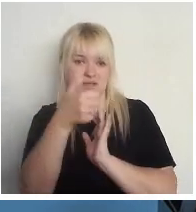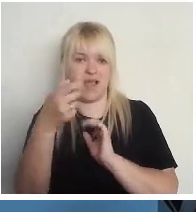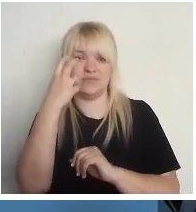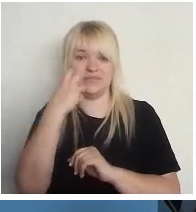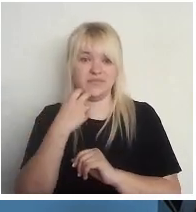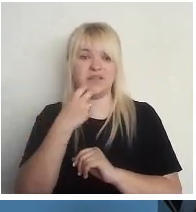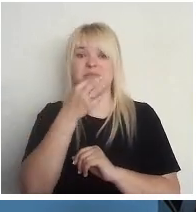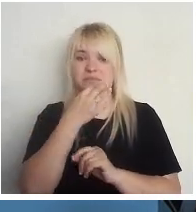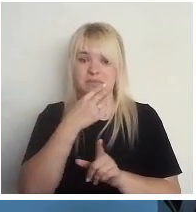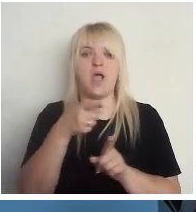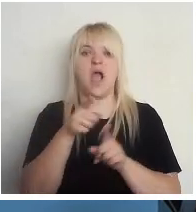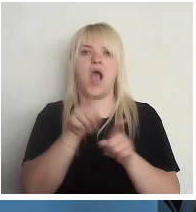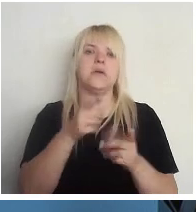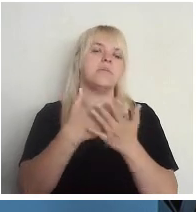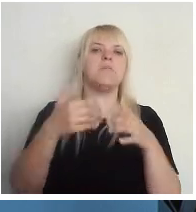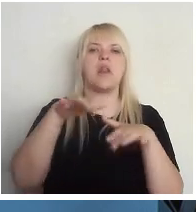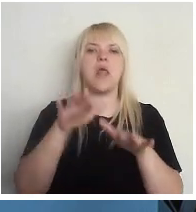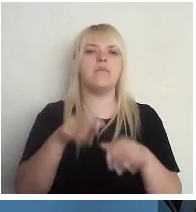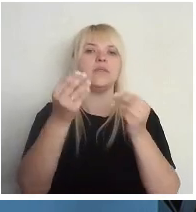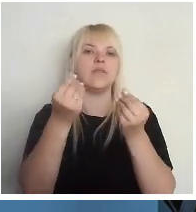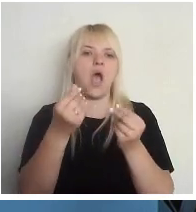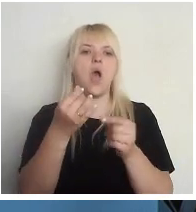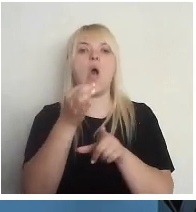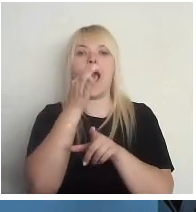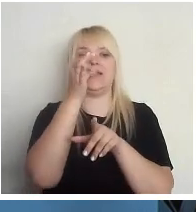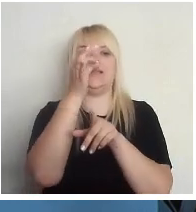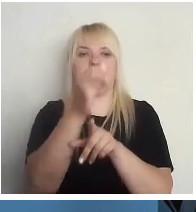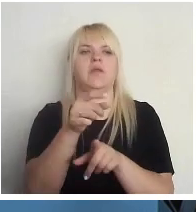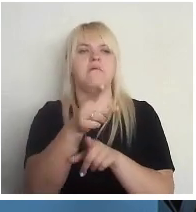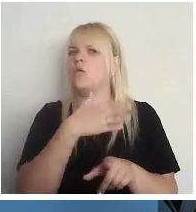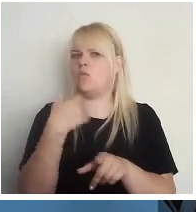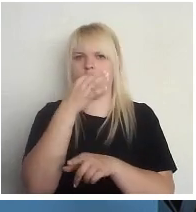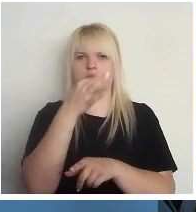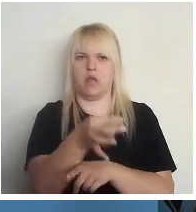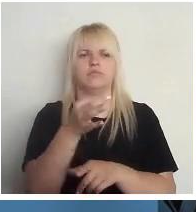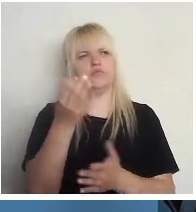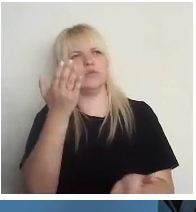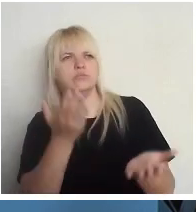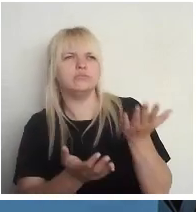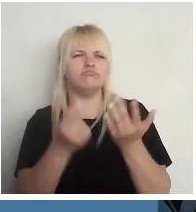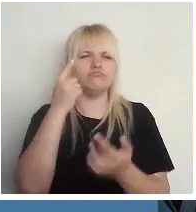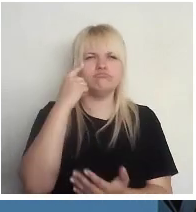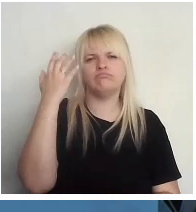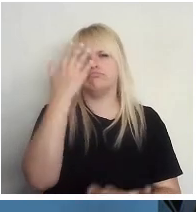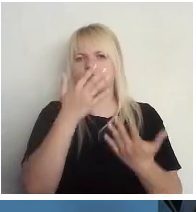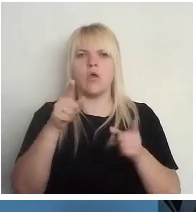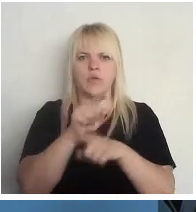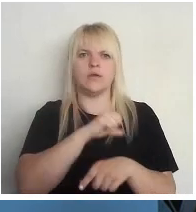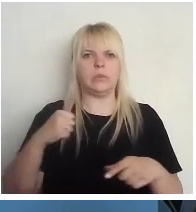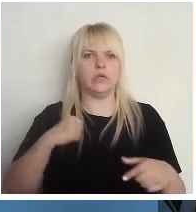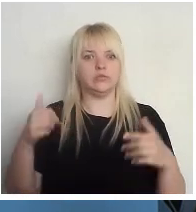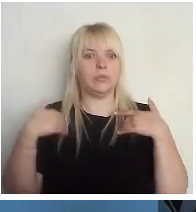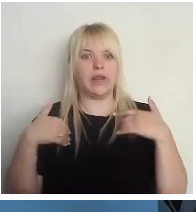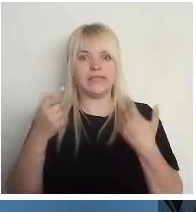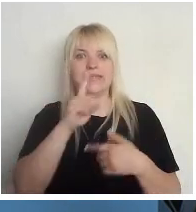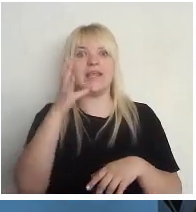pat lemt par naudu, viņi ir ļoti atbildīgi, izsvērti un tas, ko viņi paši priecājās par to, ka viņiem